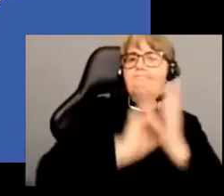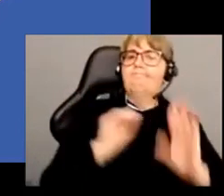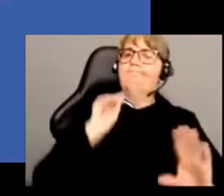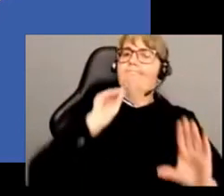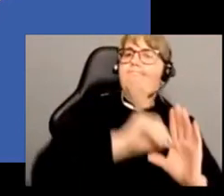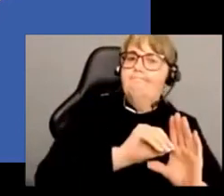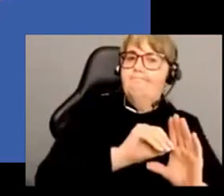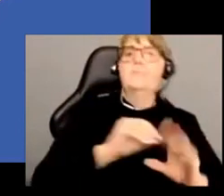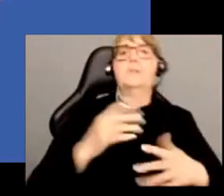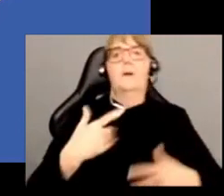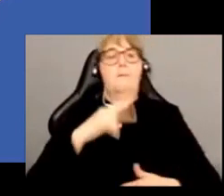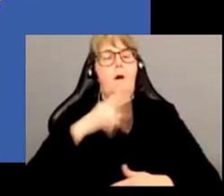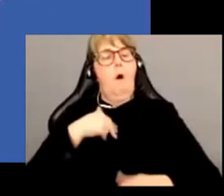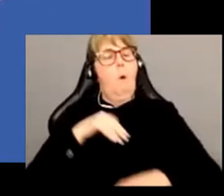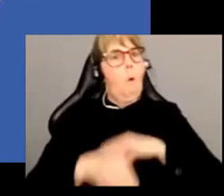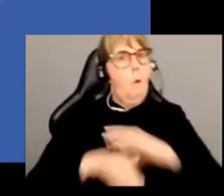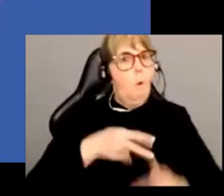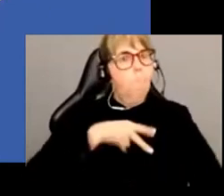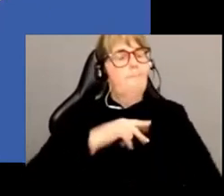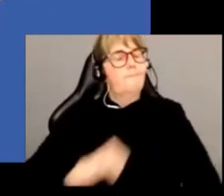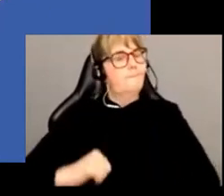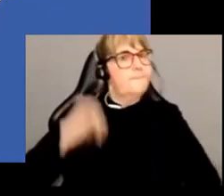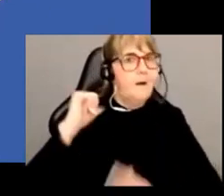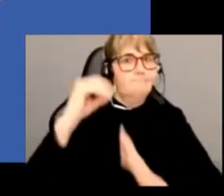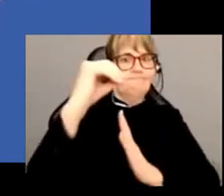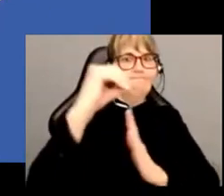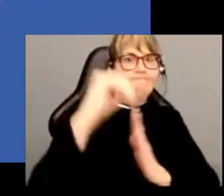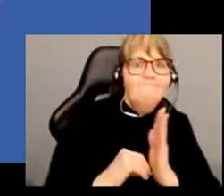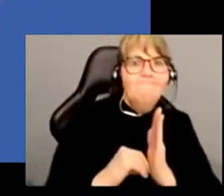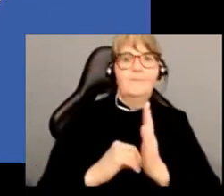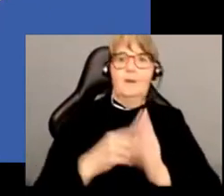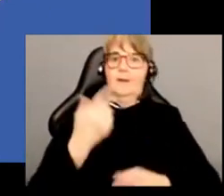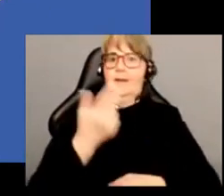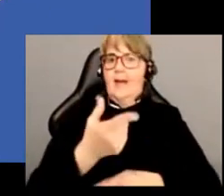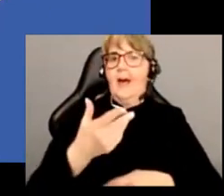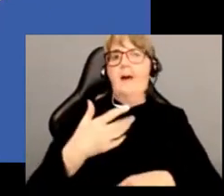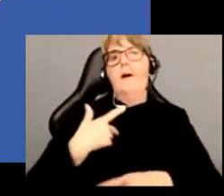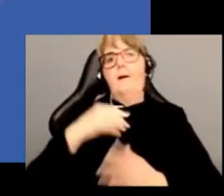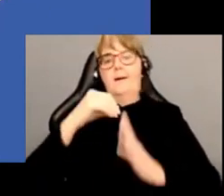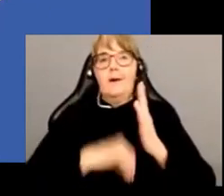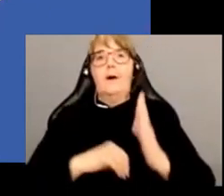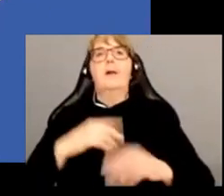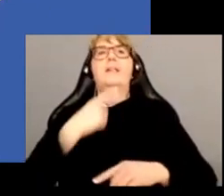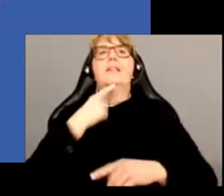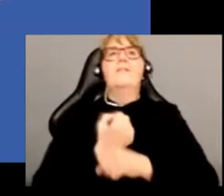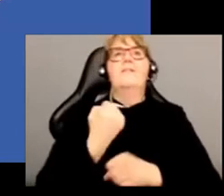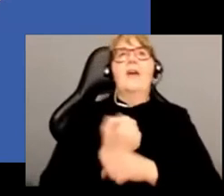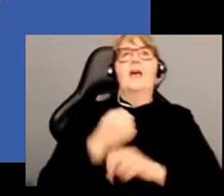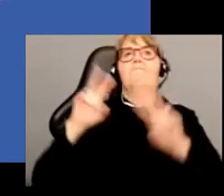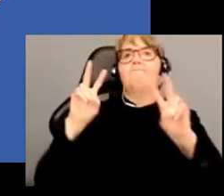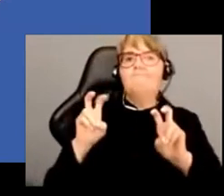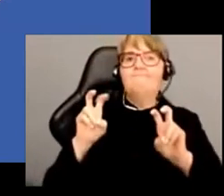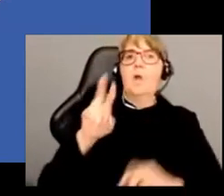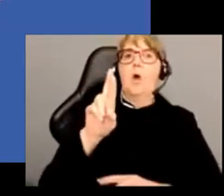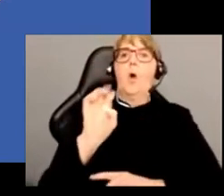aussi très fier de rédiger pour ce magnifique ouvrage coordonné par Renan. Je